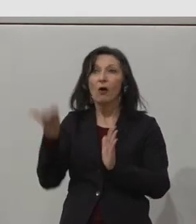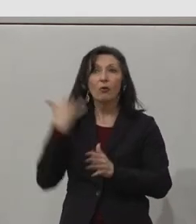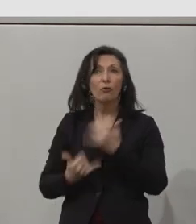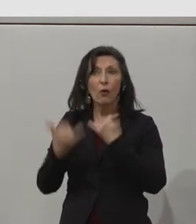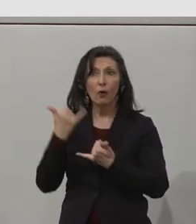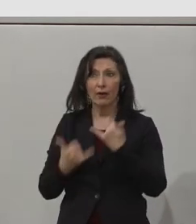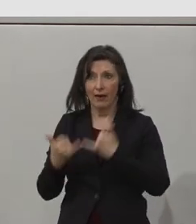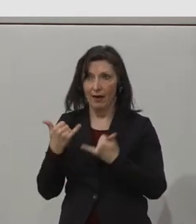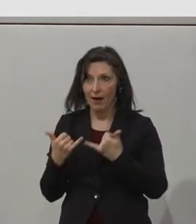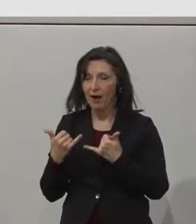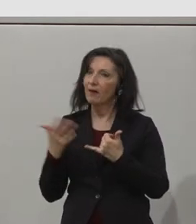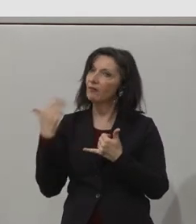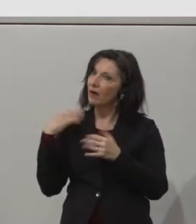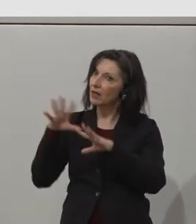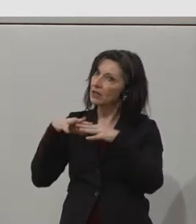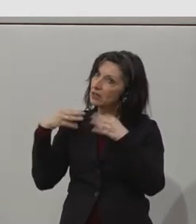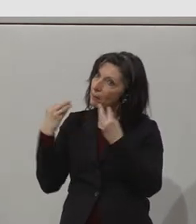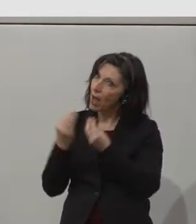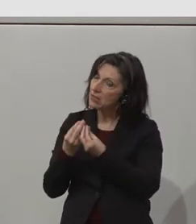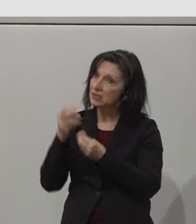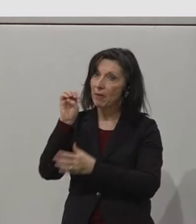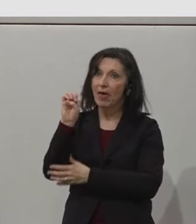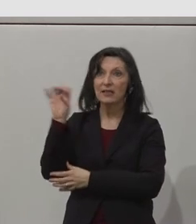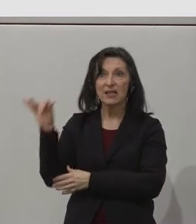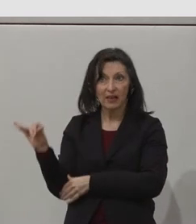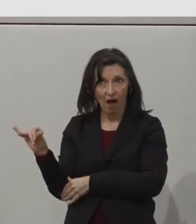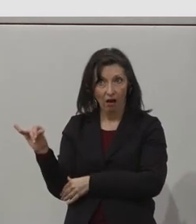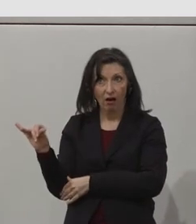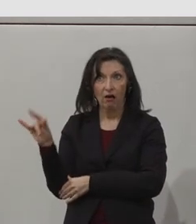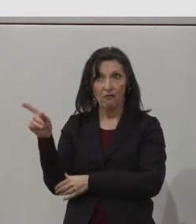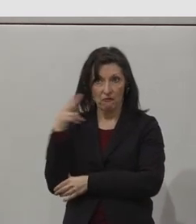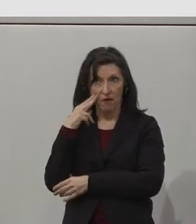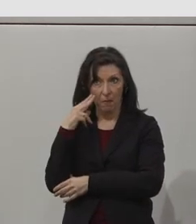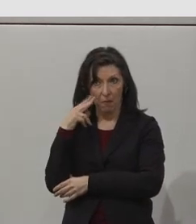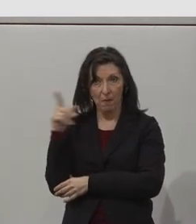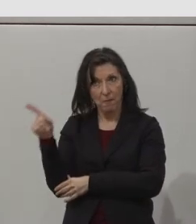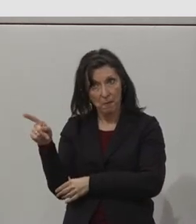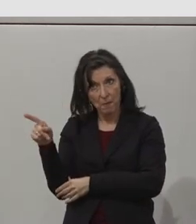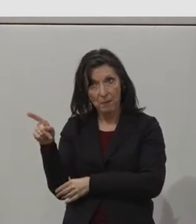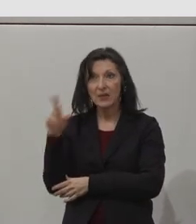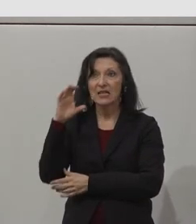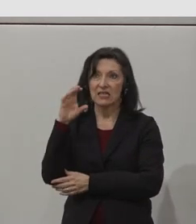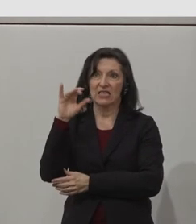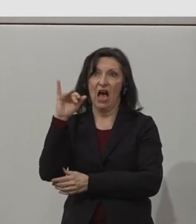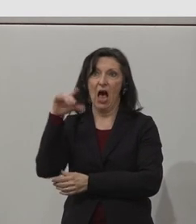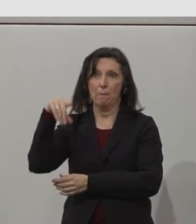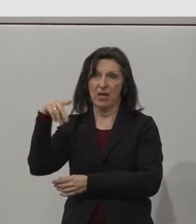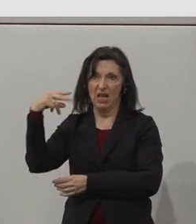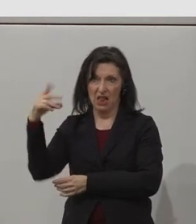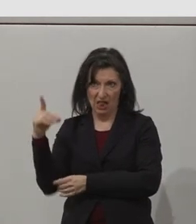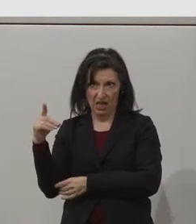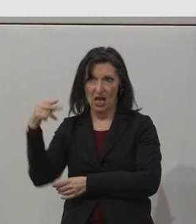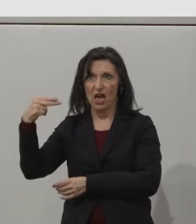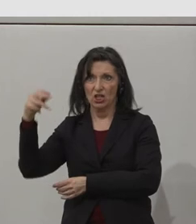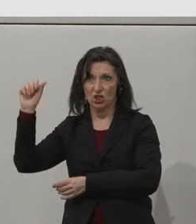Diversity and Inclusion Award at the CIPD HR Awards. And then on the next slide, the reason that I'm